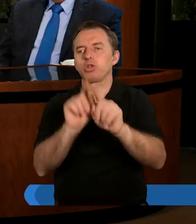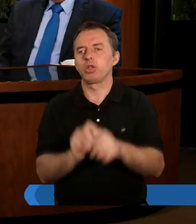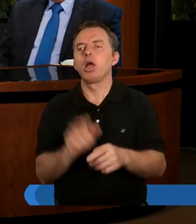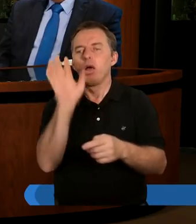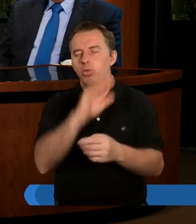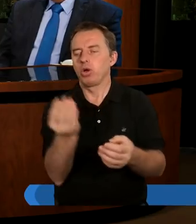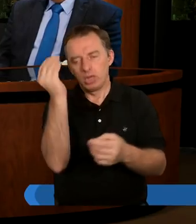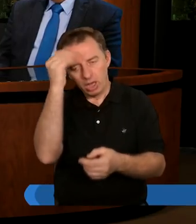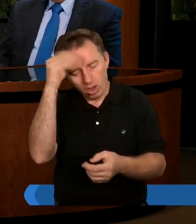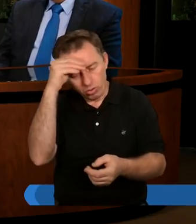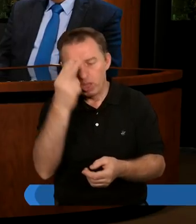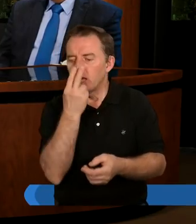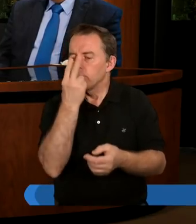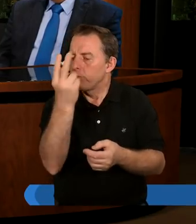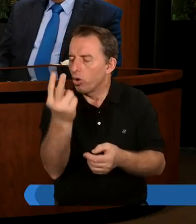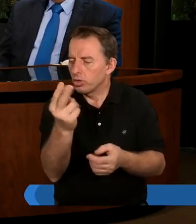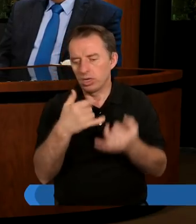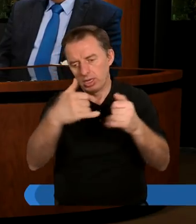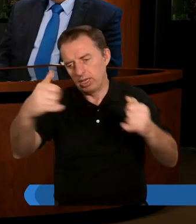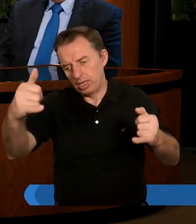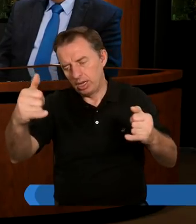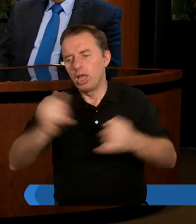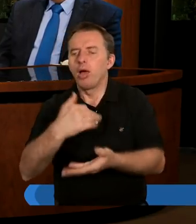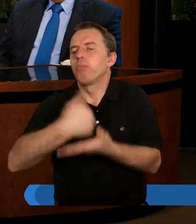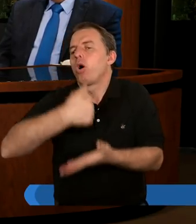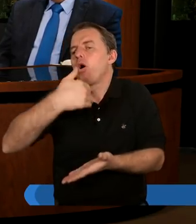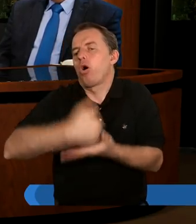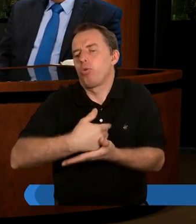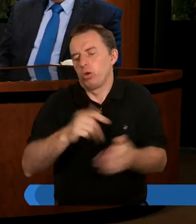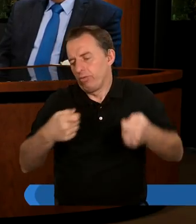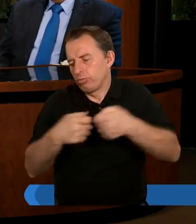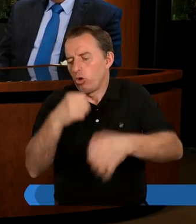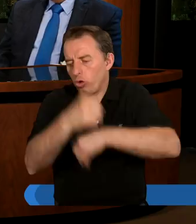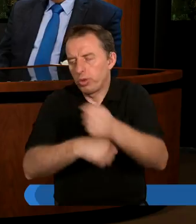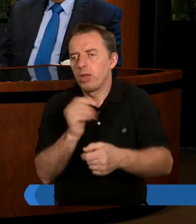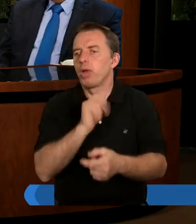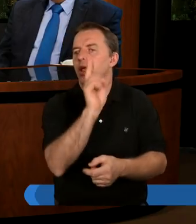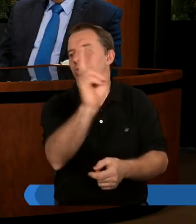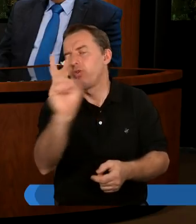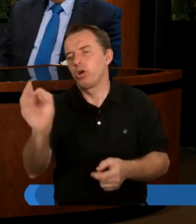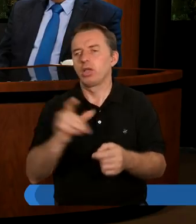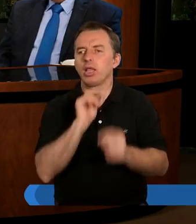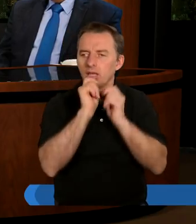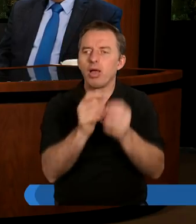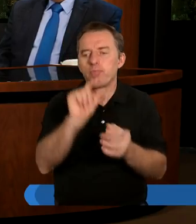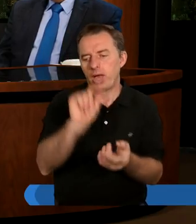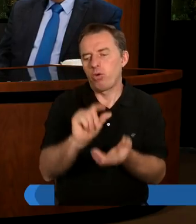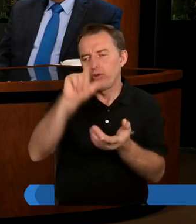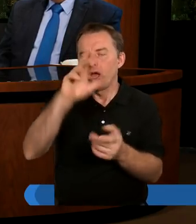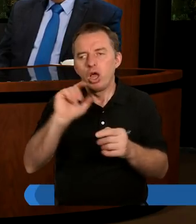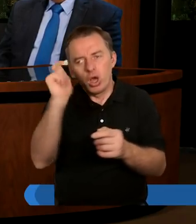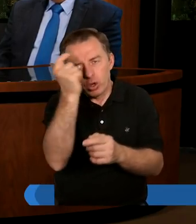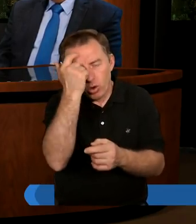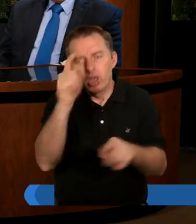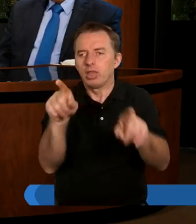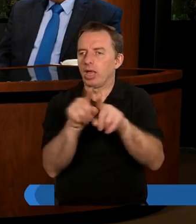Bóg nauczy nas spojrzeć na innych jako pomocników, jako współpracowników. Każdy ma swoją jakąś małą, większą